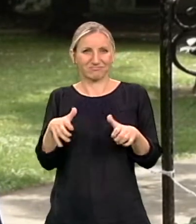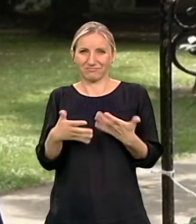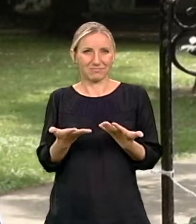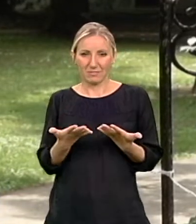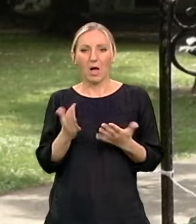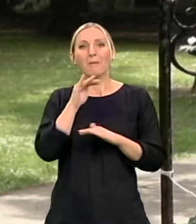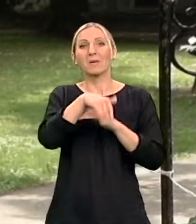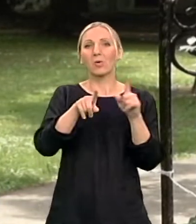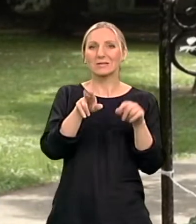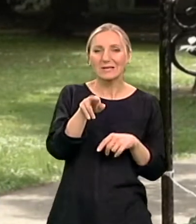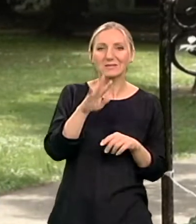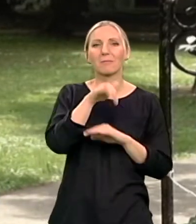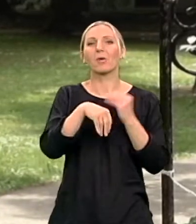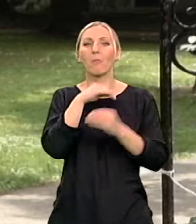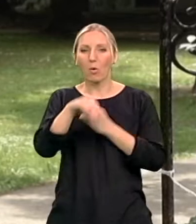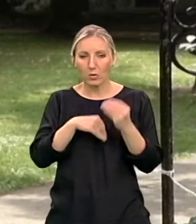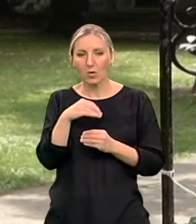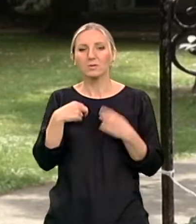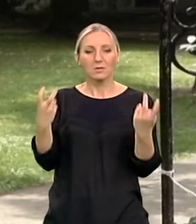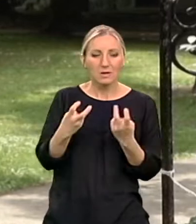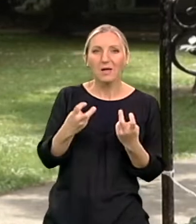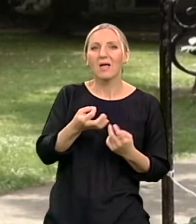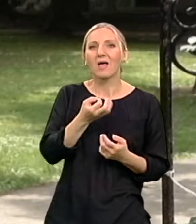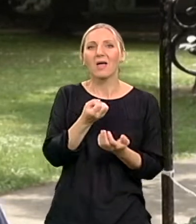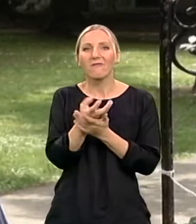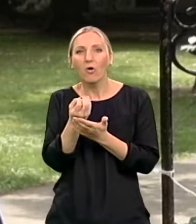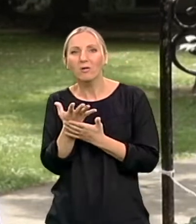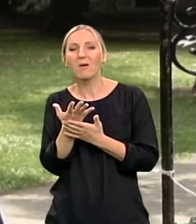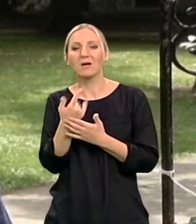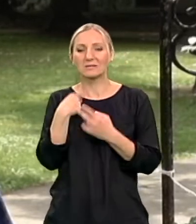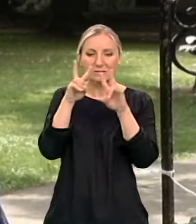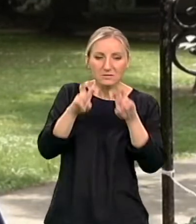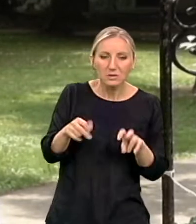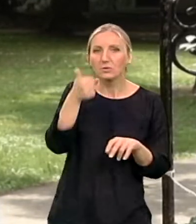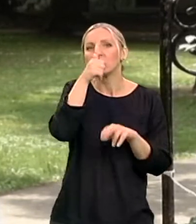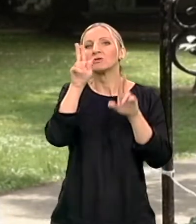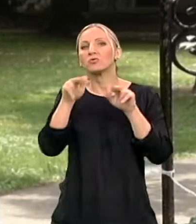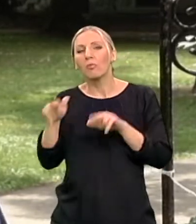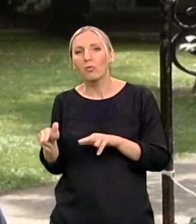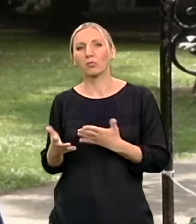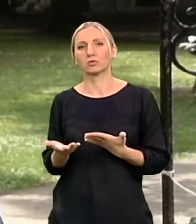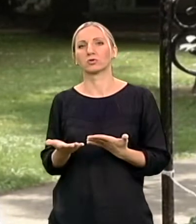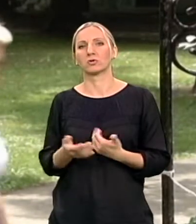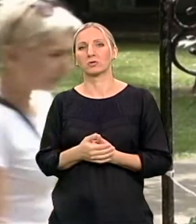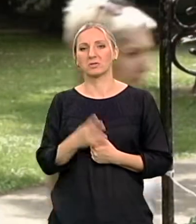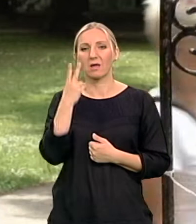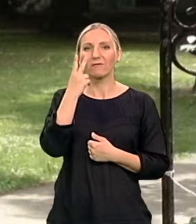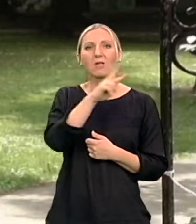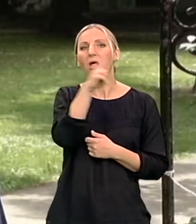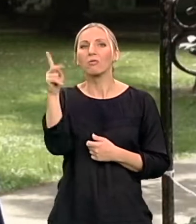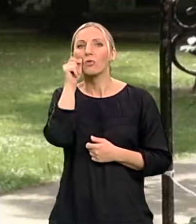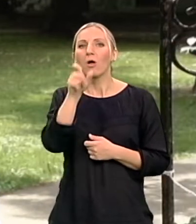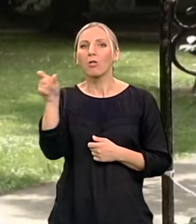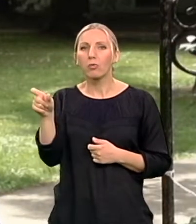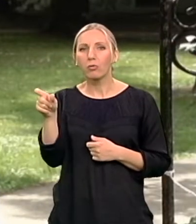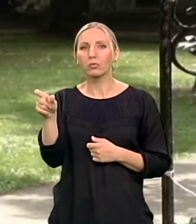njih sam nalazila informacije koje sam želela. Prosto istraživala šta su mogućnosti. Vitala neke druge ljude jer